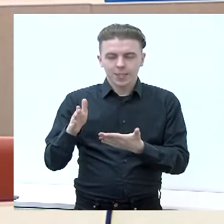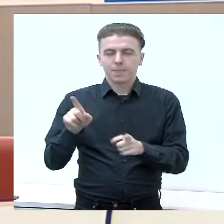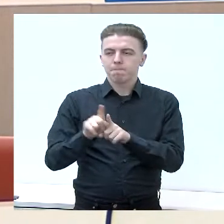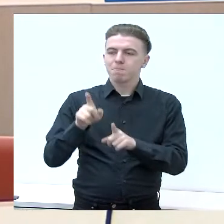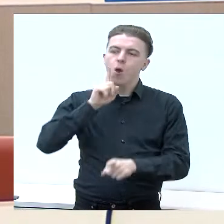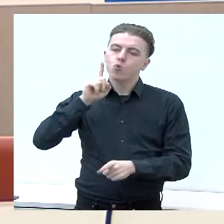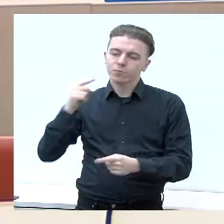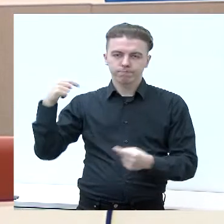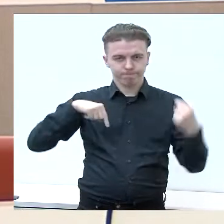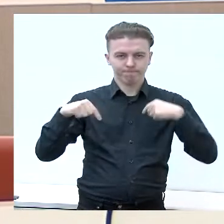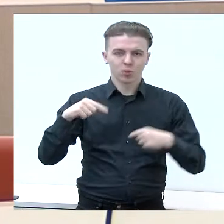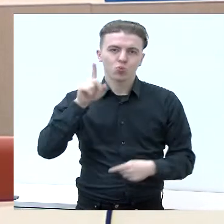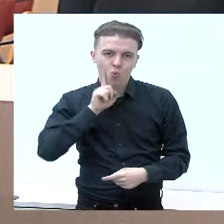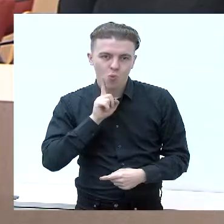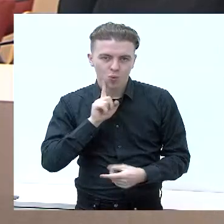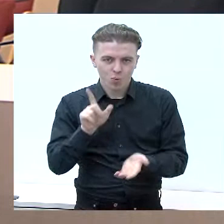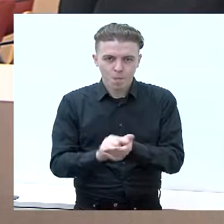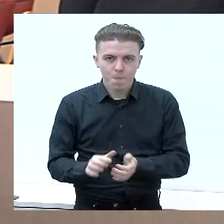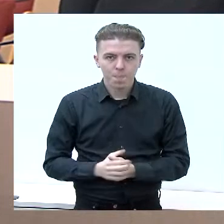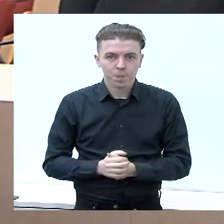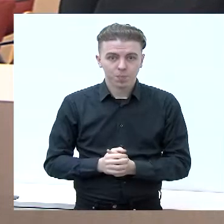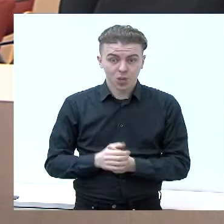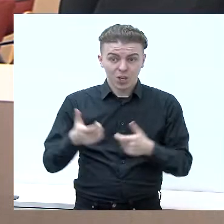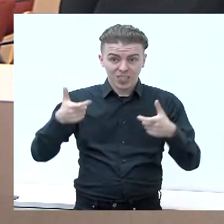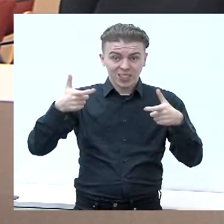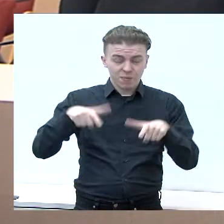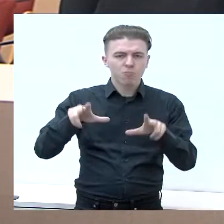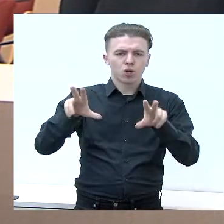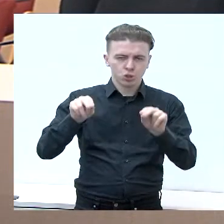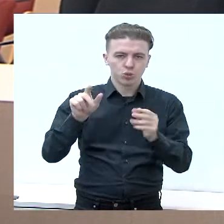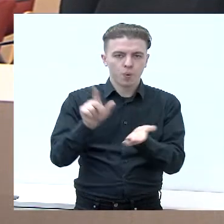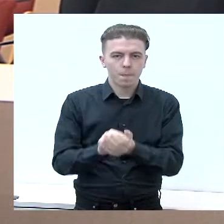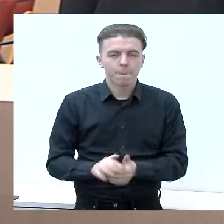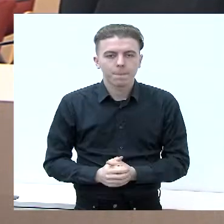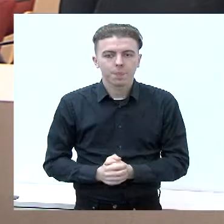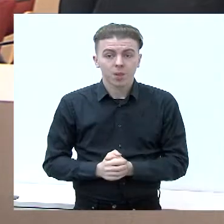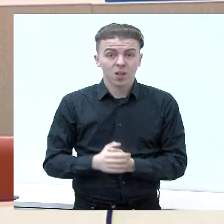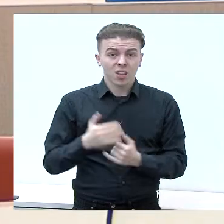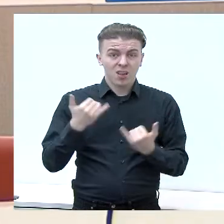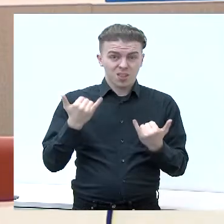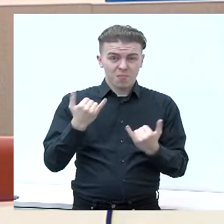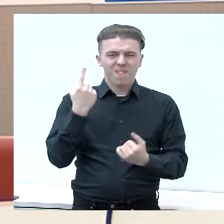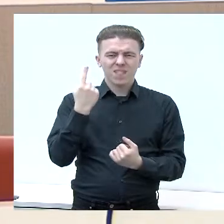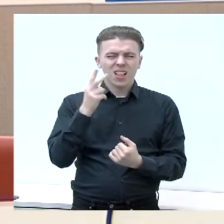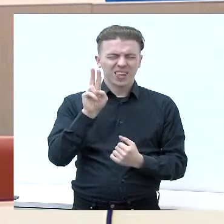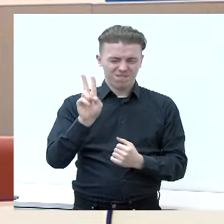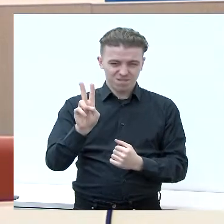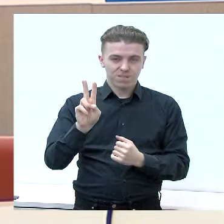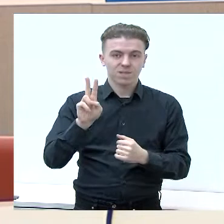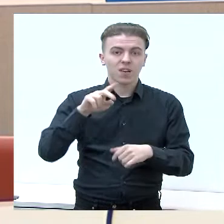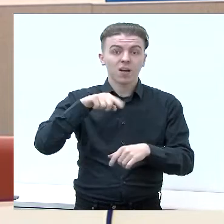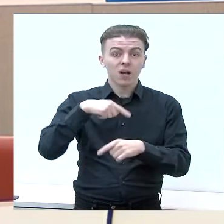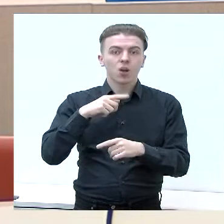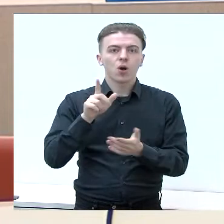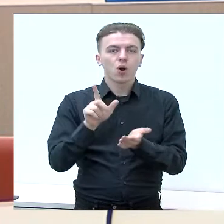turi taip žmonių valdžia, o savivaldą realia. Vienos kielovat valandės šilmos kaina turi būti arti Lietuvos vidurkio,